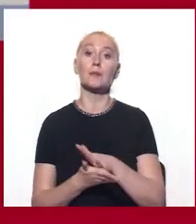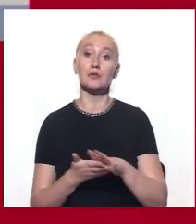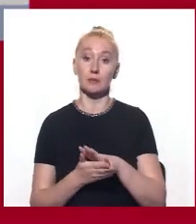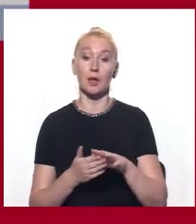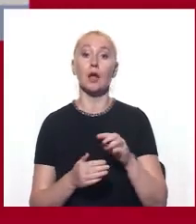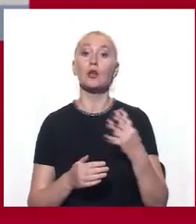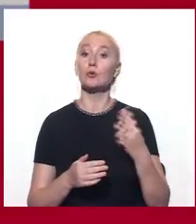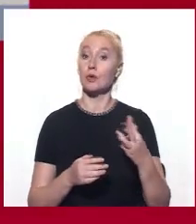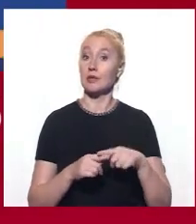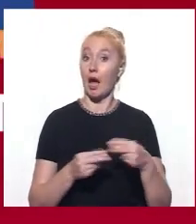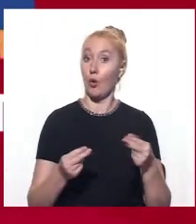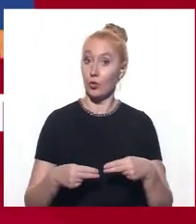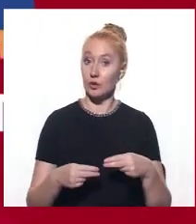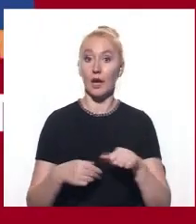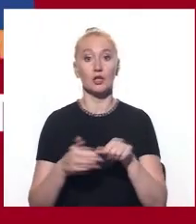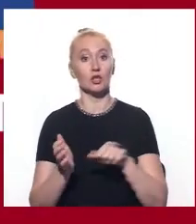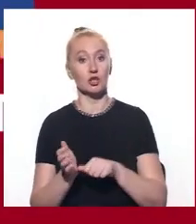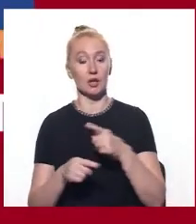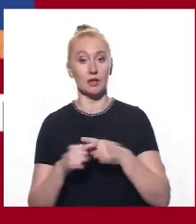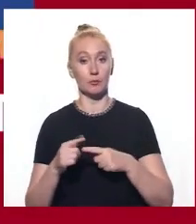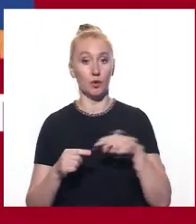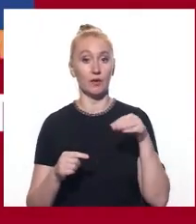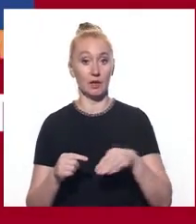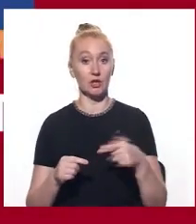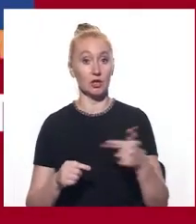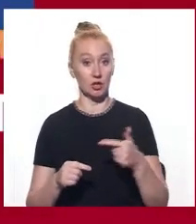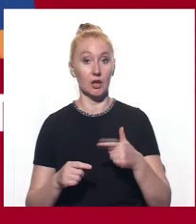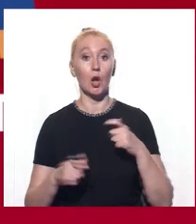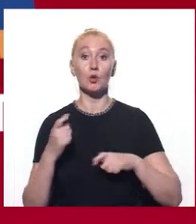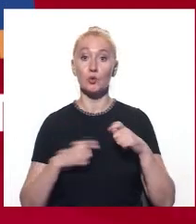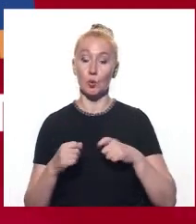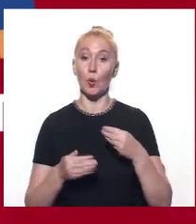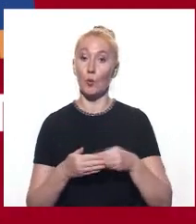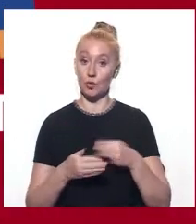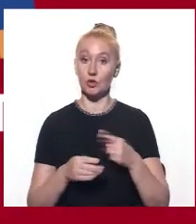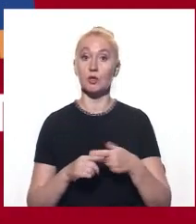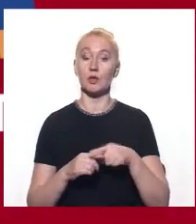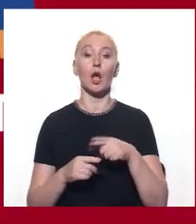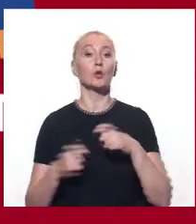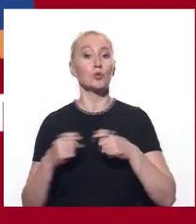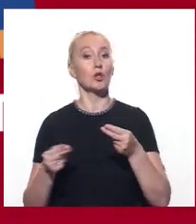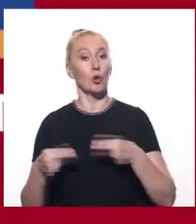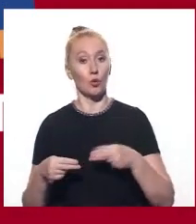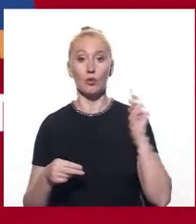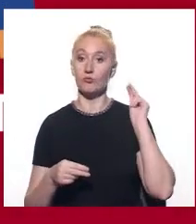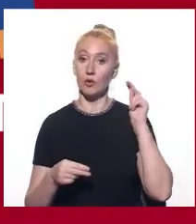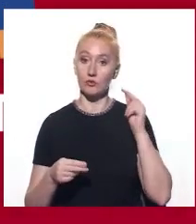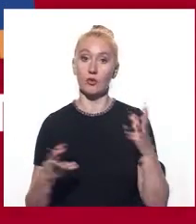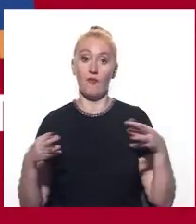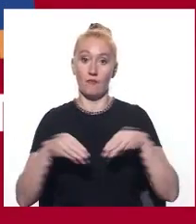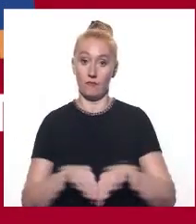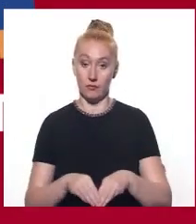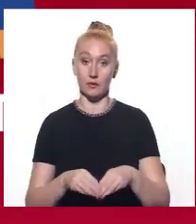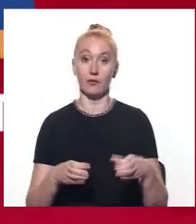а середня ціна за контракт – 16,5 тисяч гривень. Студенти-бюджетники та студенти-контрактники навчаються у спільних